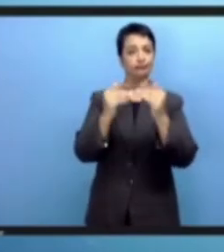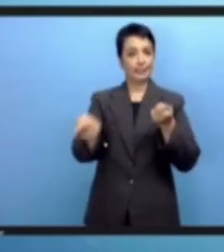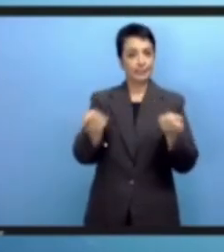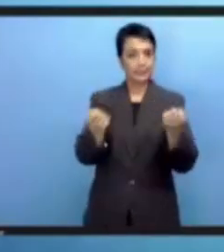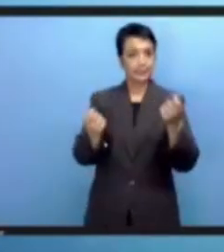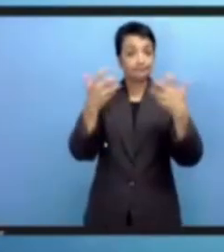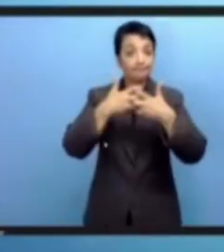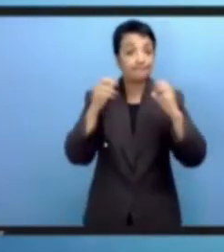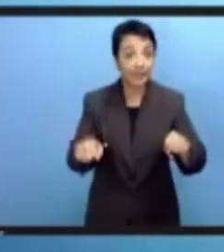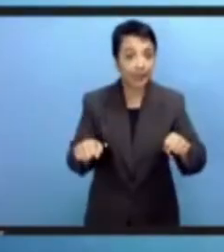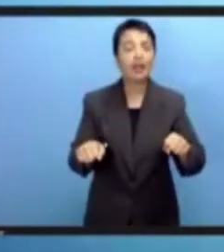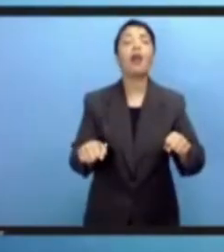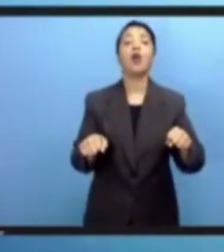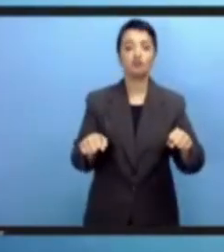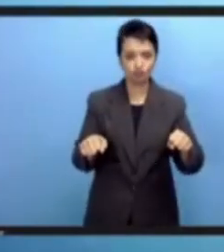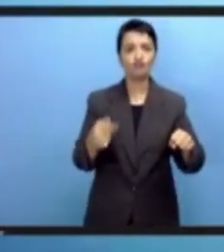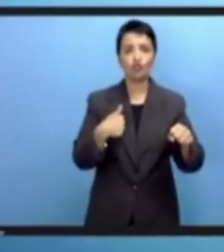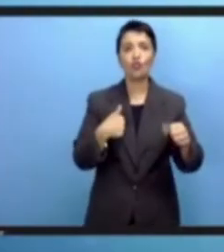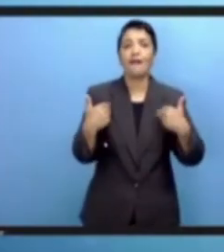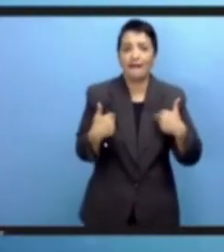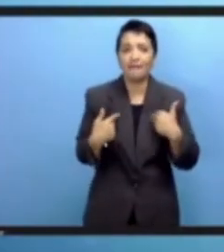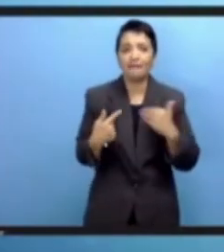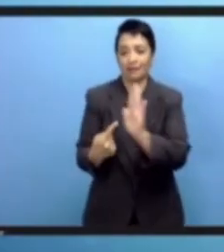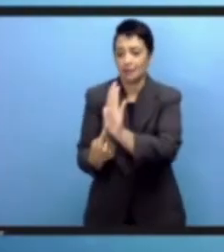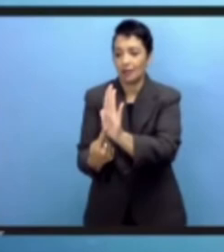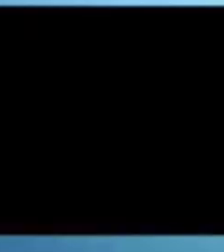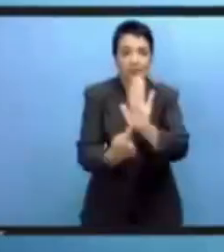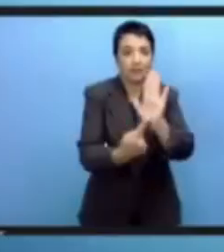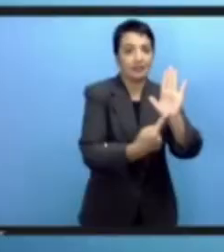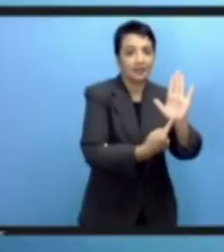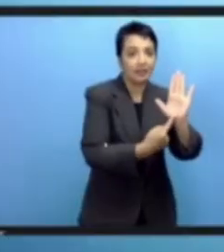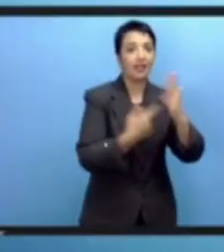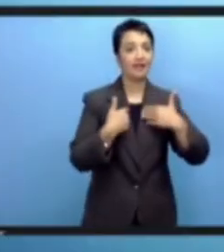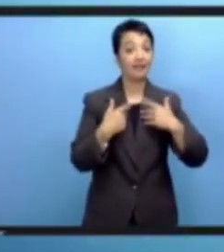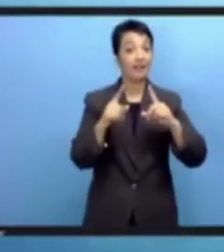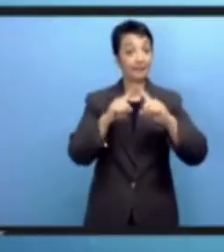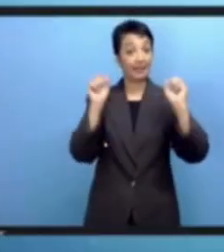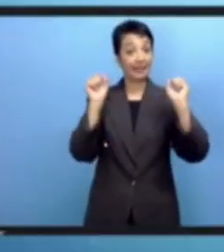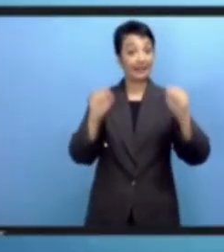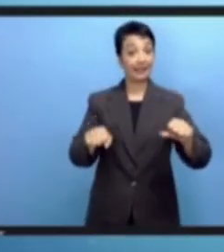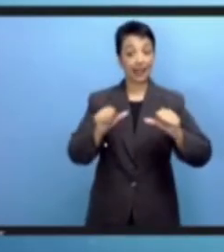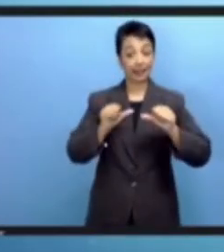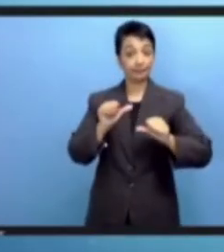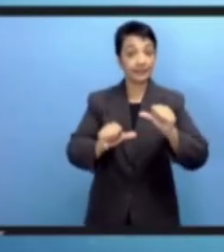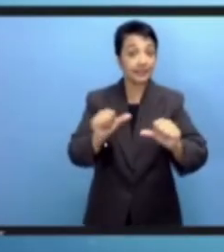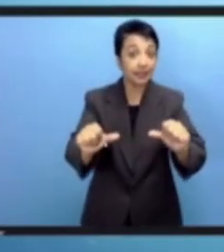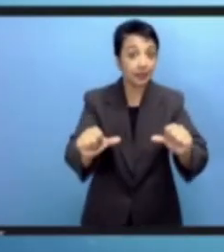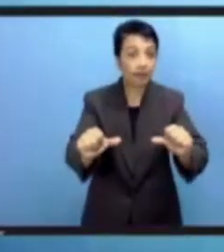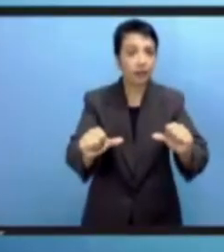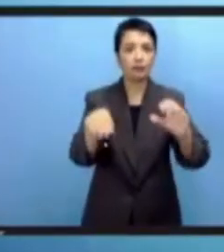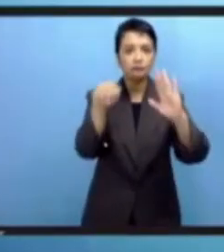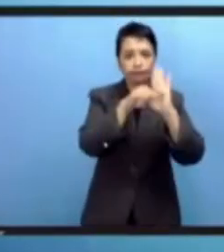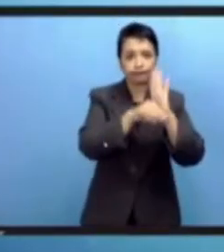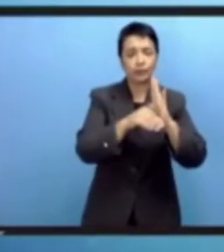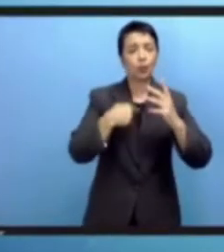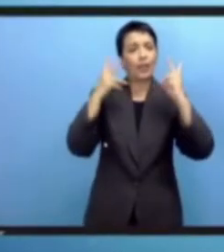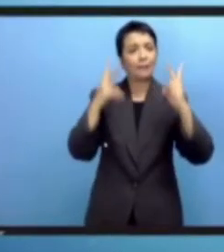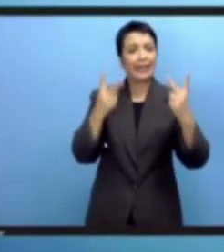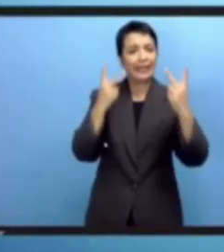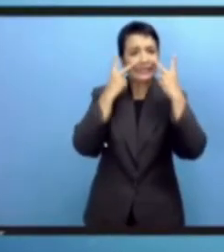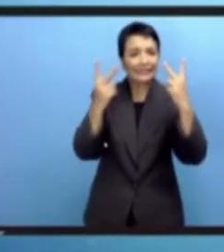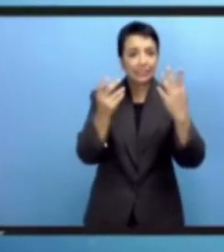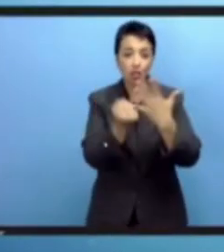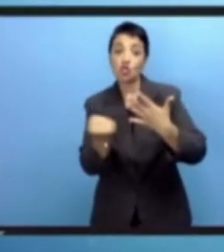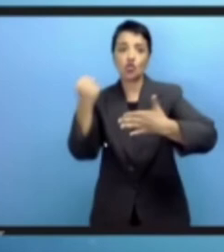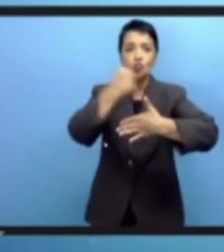الانترنت والتكنولوجيا التي لعبن دورا في عدم المساواة ولكن لكي تكون مستدامة نحتاج